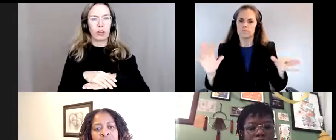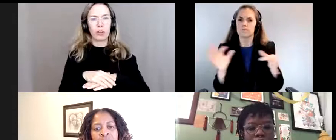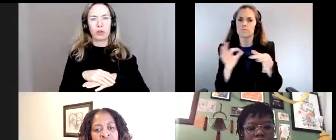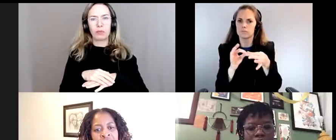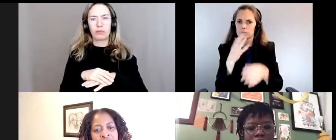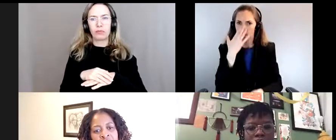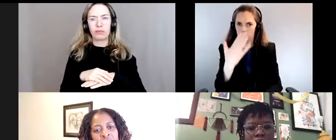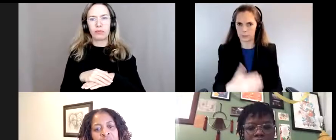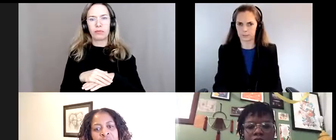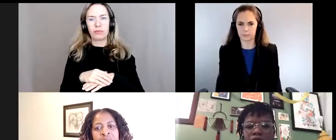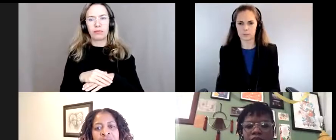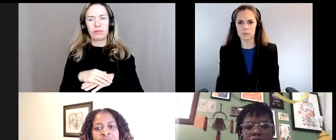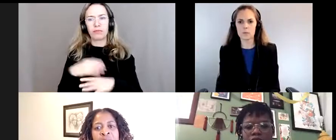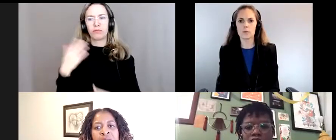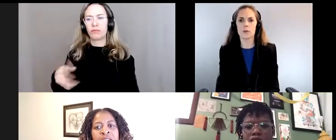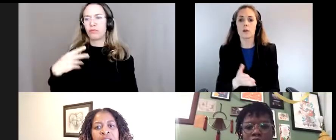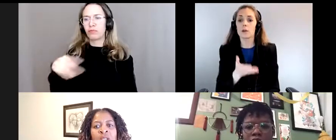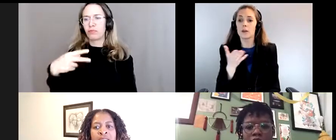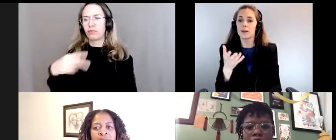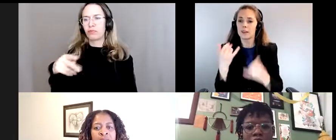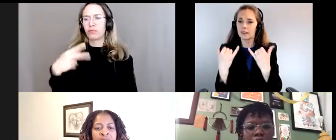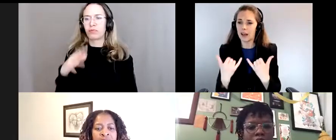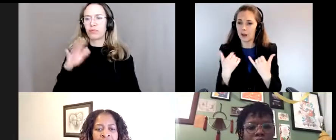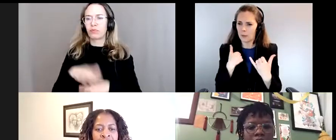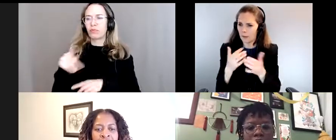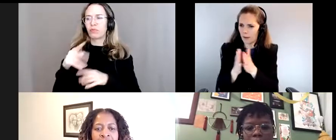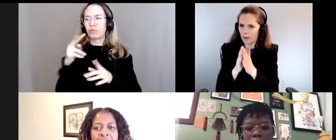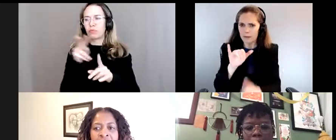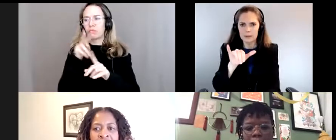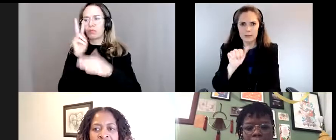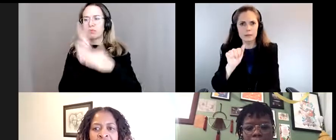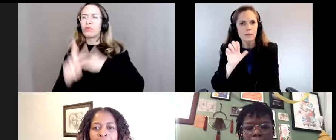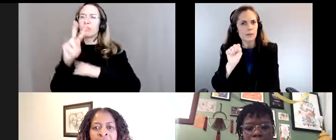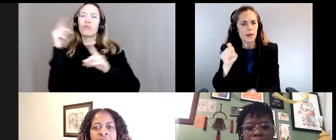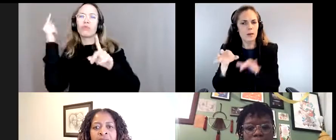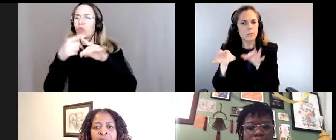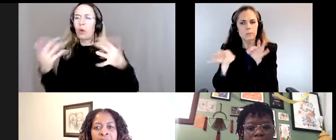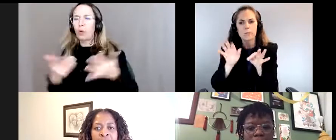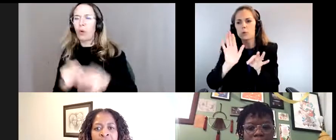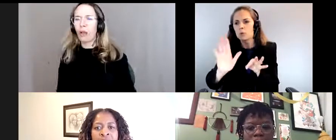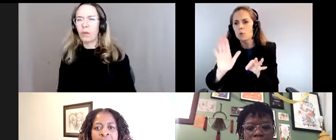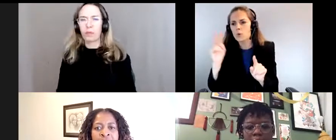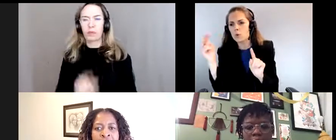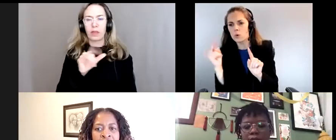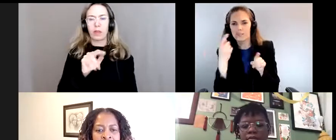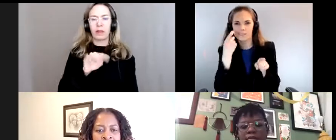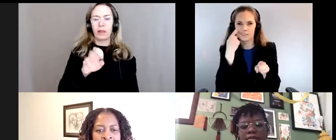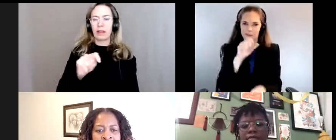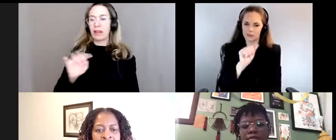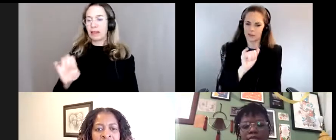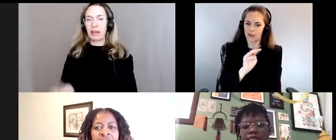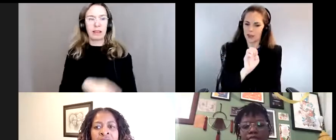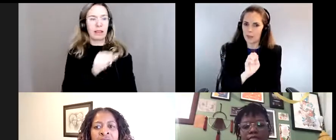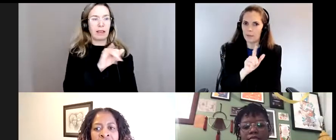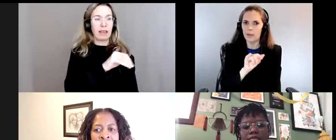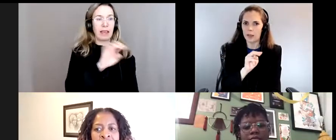perspective. Donc, on a entendu ce que Lynette et Amy ont dit sur l'impact